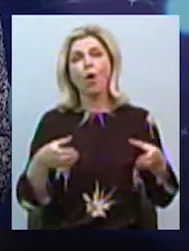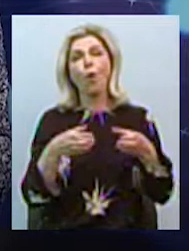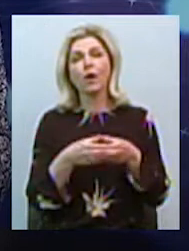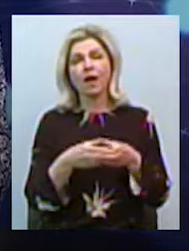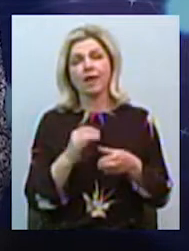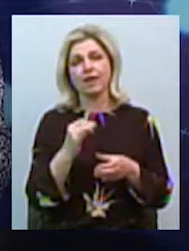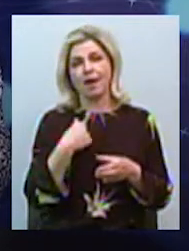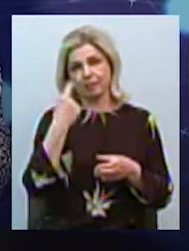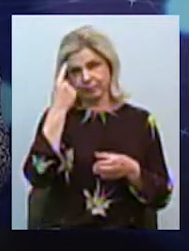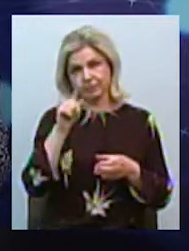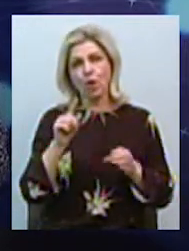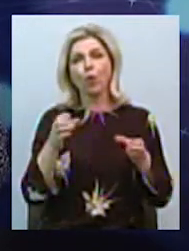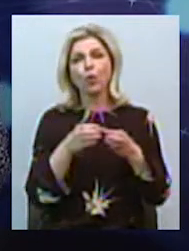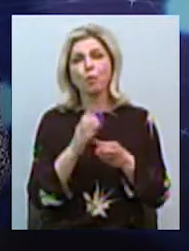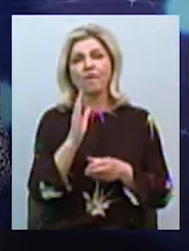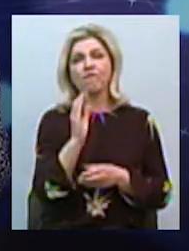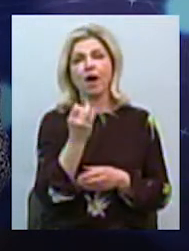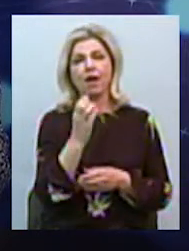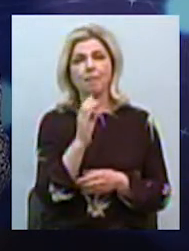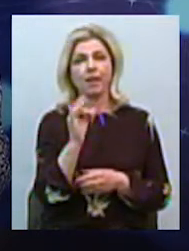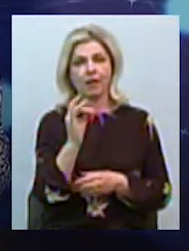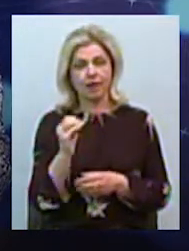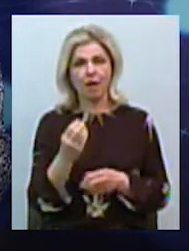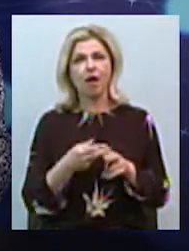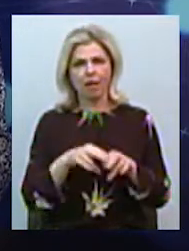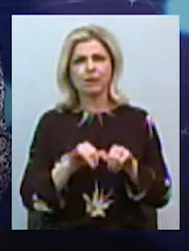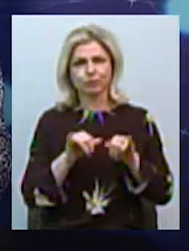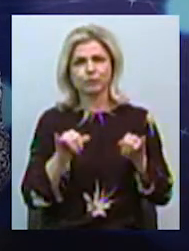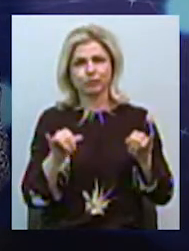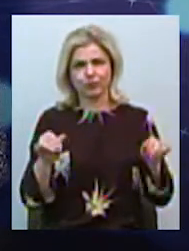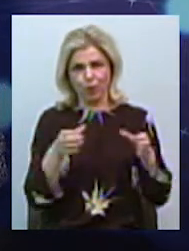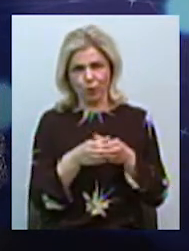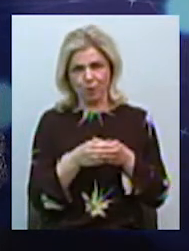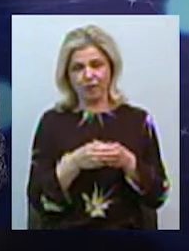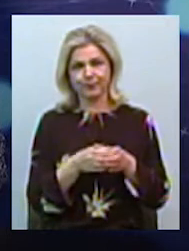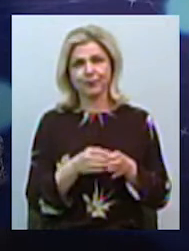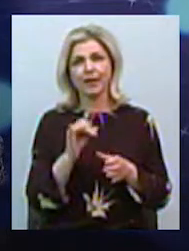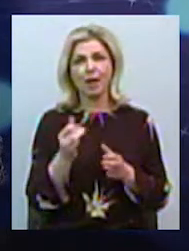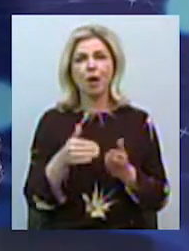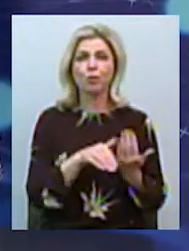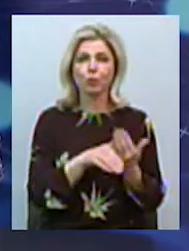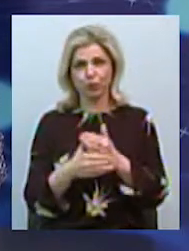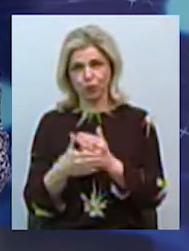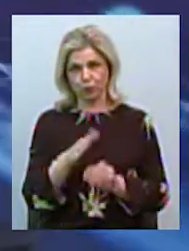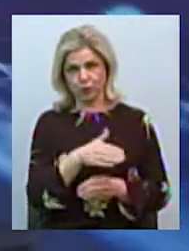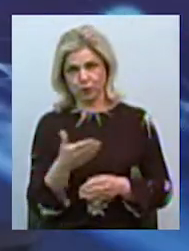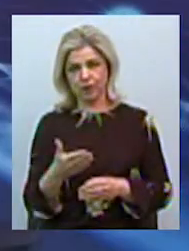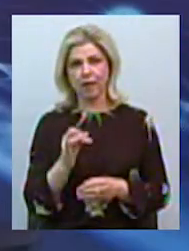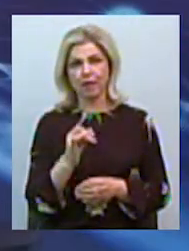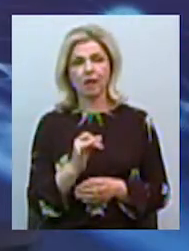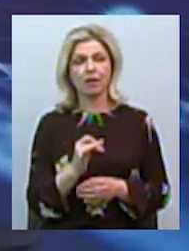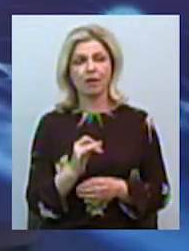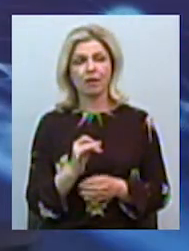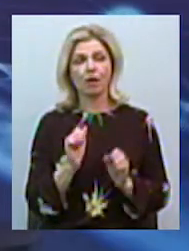создала групу в Вайбері, і потихонечку эта група разрастається, разрастається, разрастається, і не підтримують друг друга. І всі наразі, бажаючи,